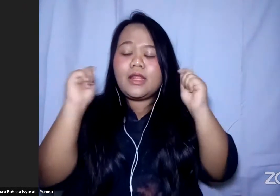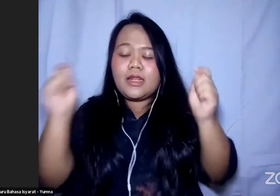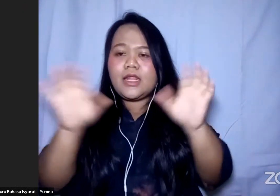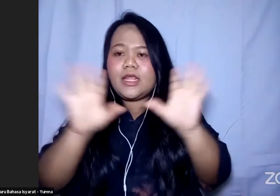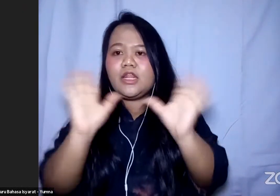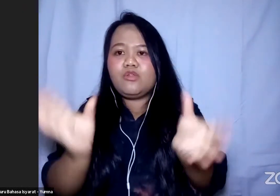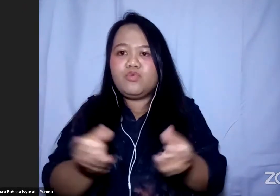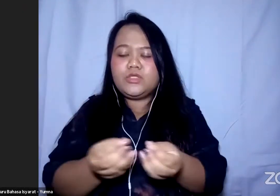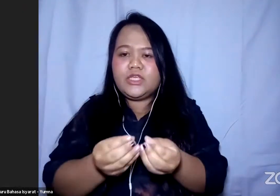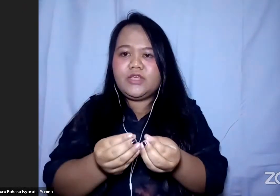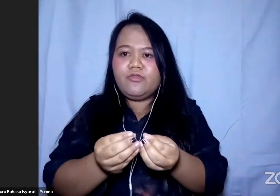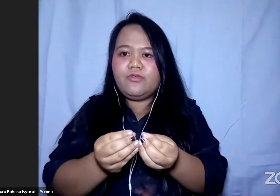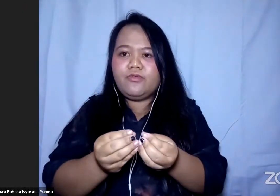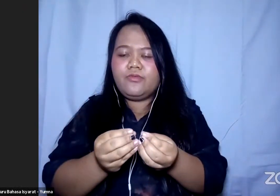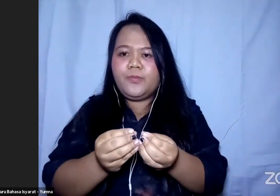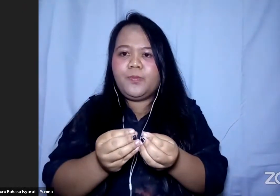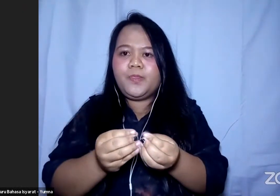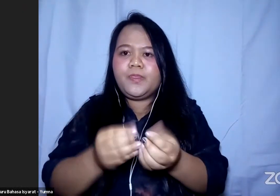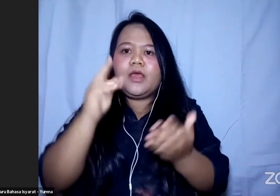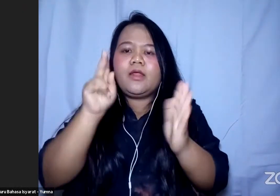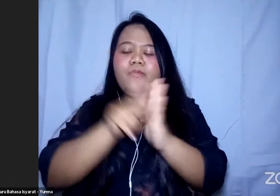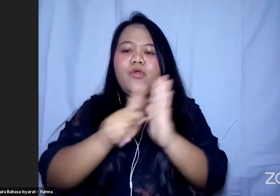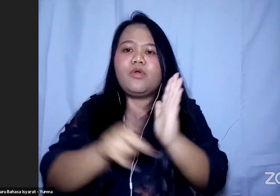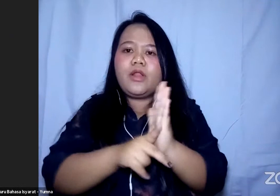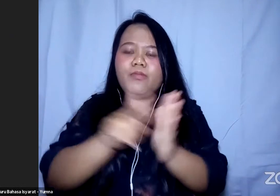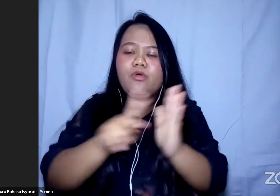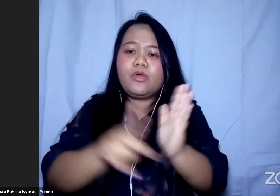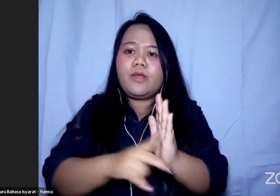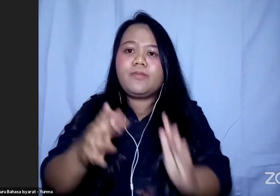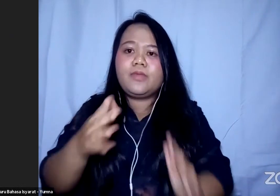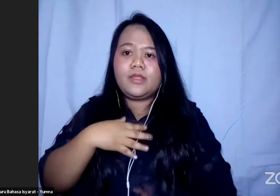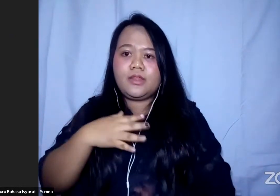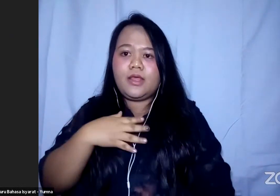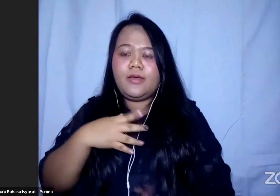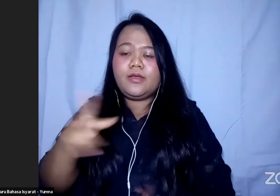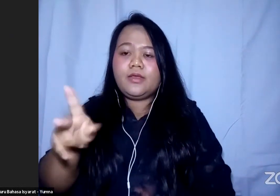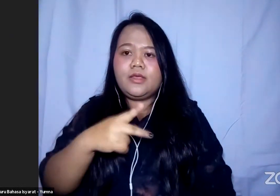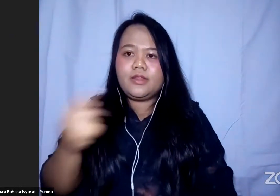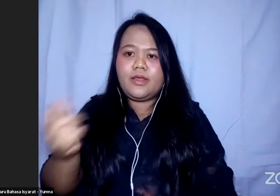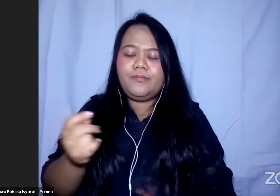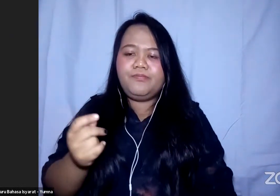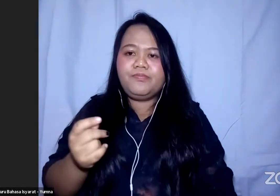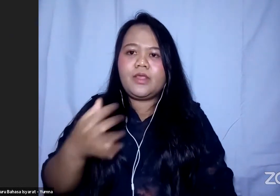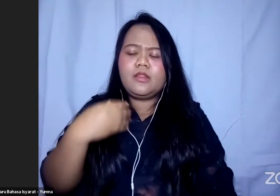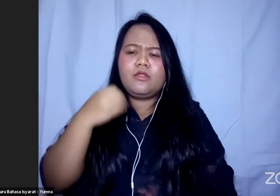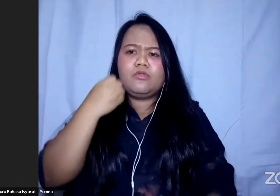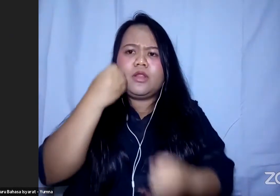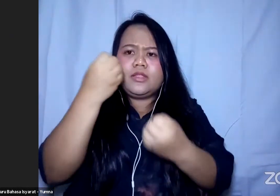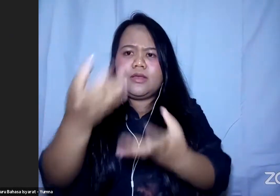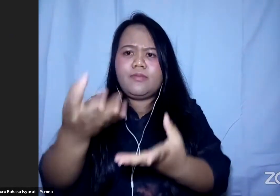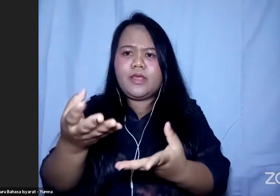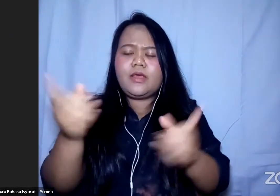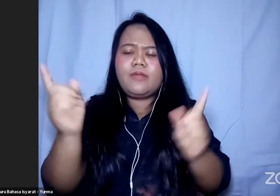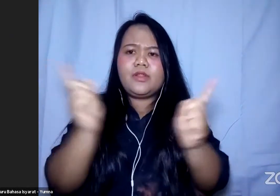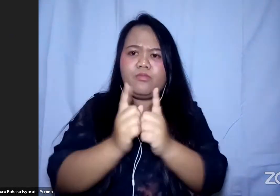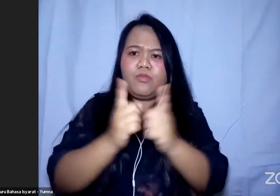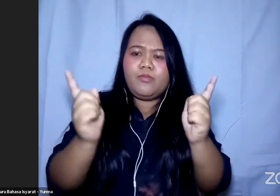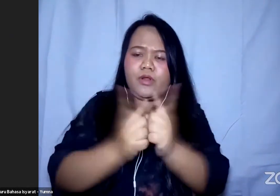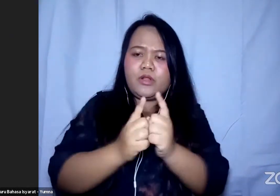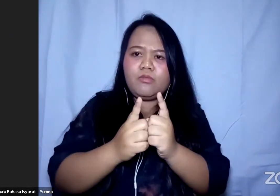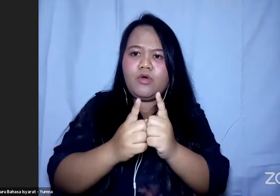semua program-program kita Setelah saya juga sempat sampaikan ke beberapa pertemuan Terutama yang terkait